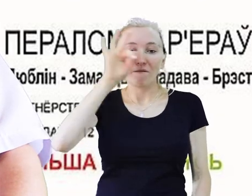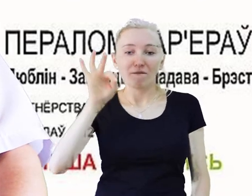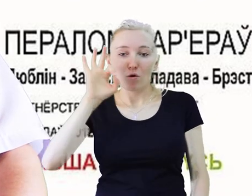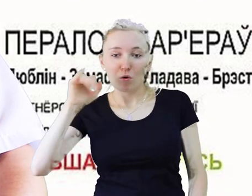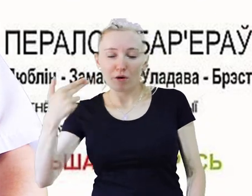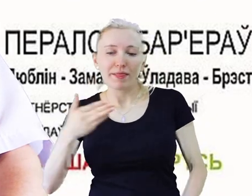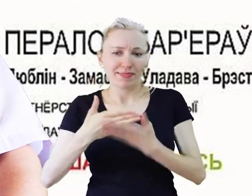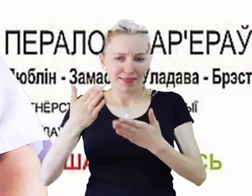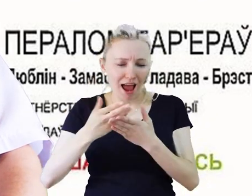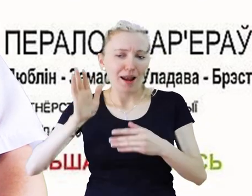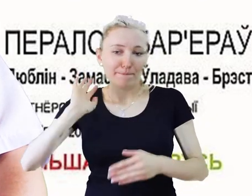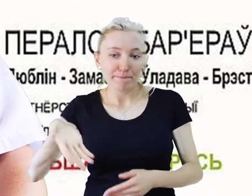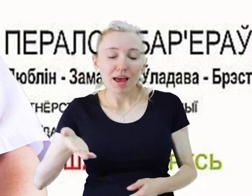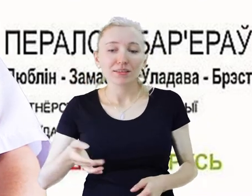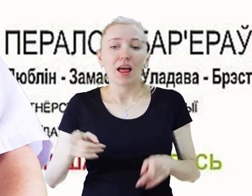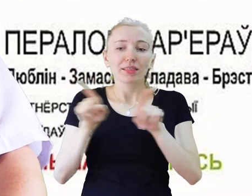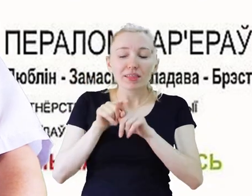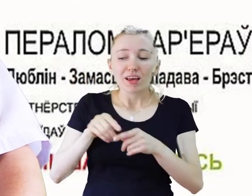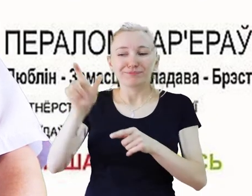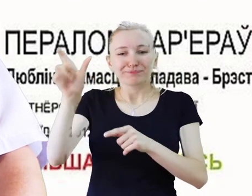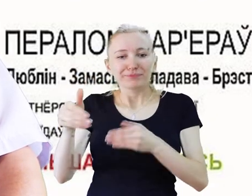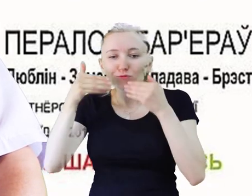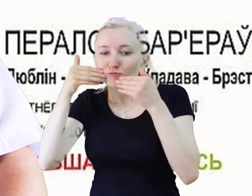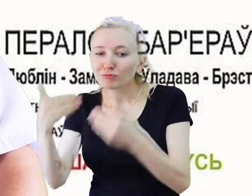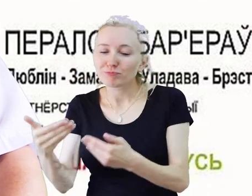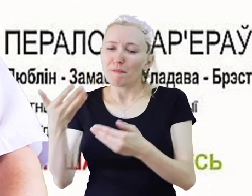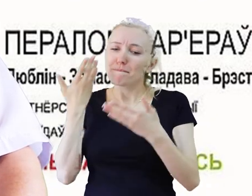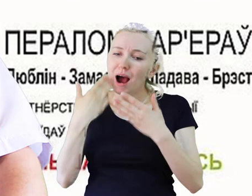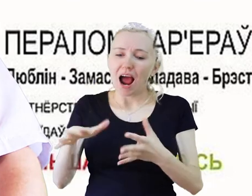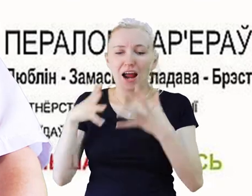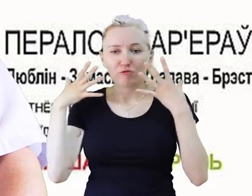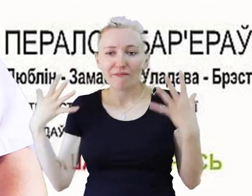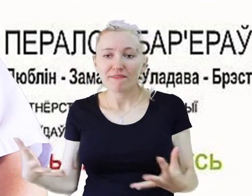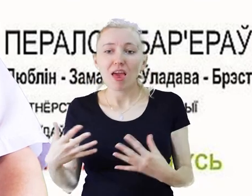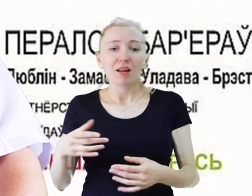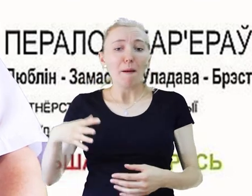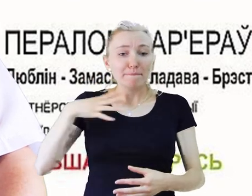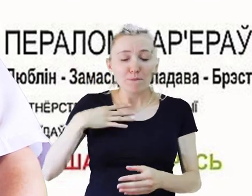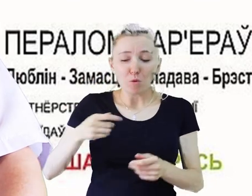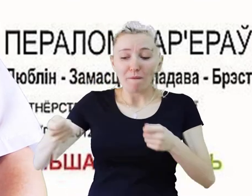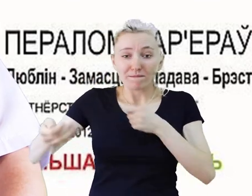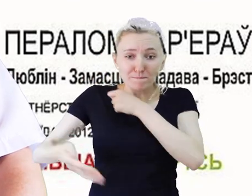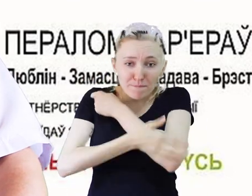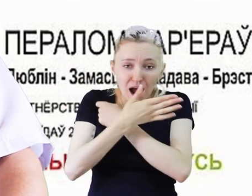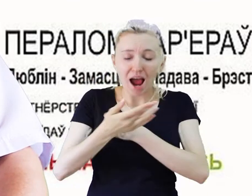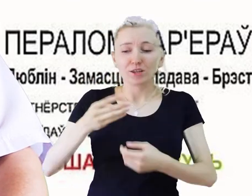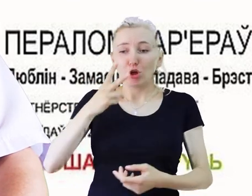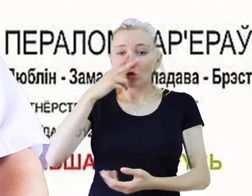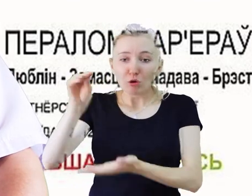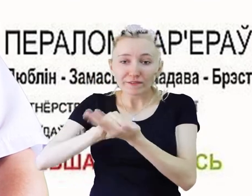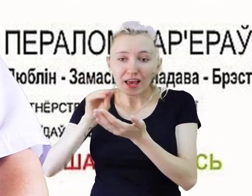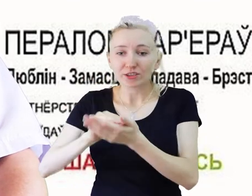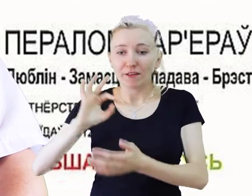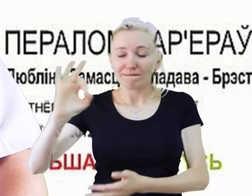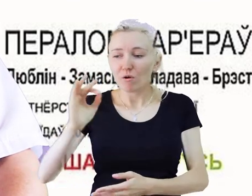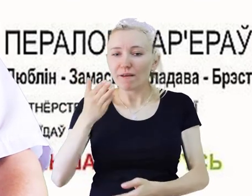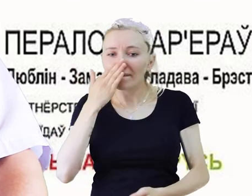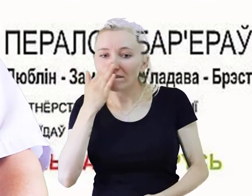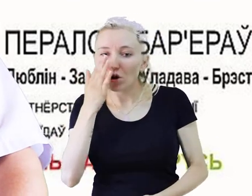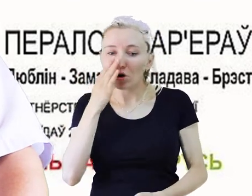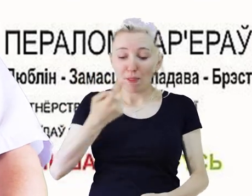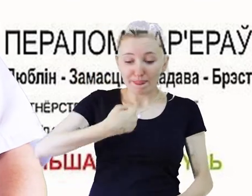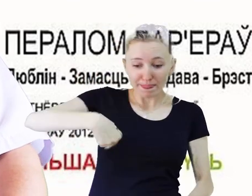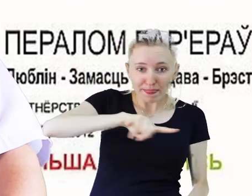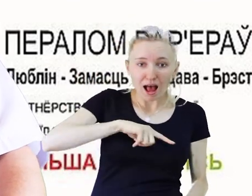i naprawdę bardzo dziękuję za podjęcie i za Waszą